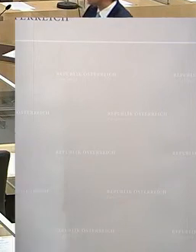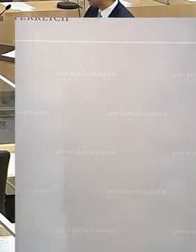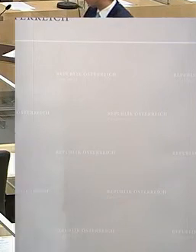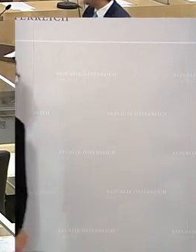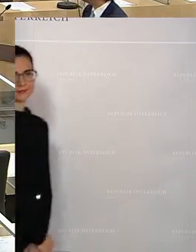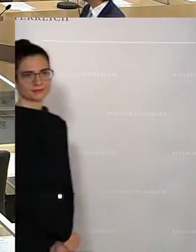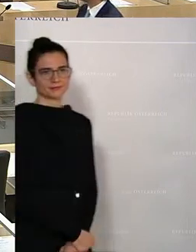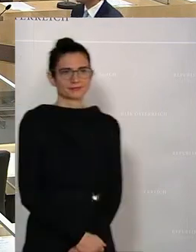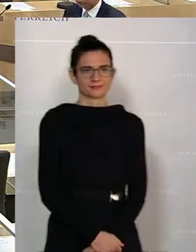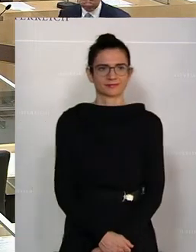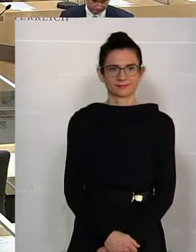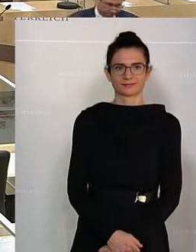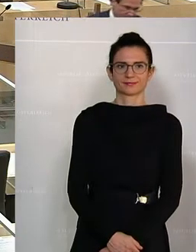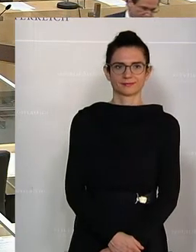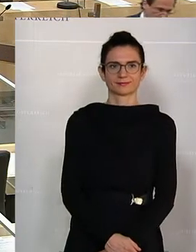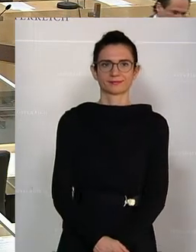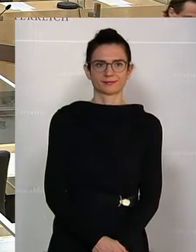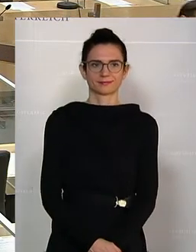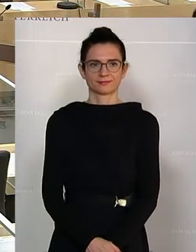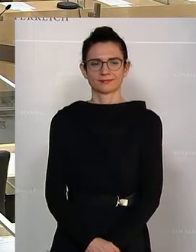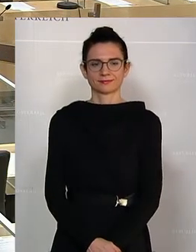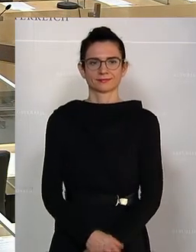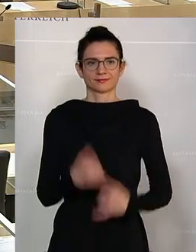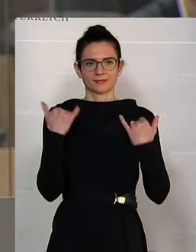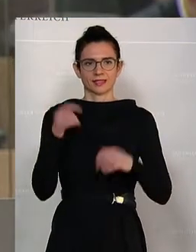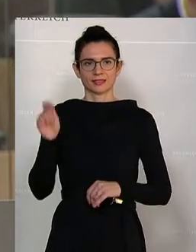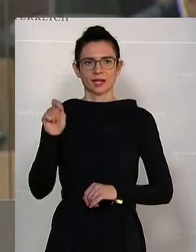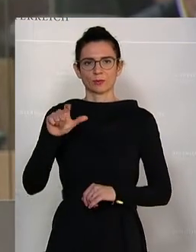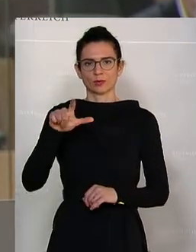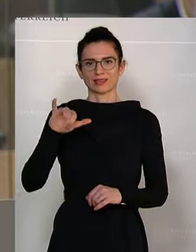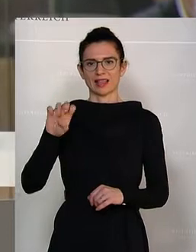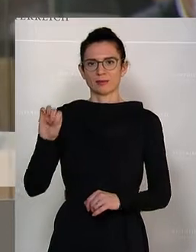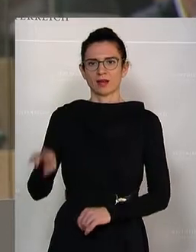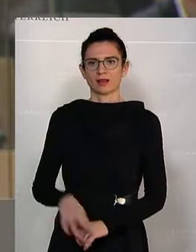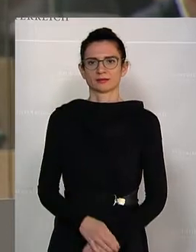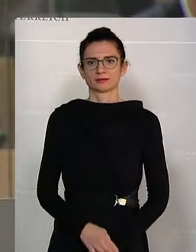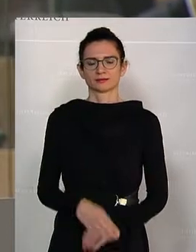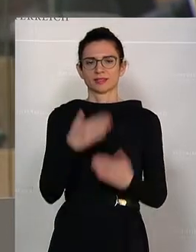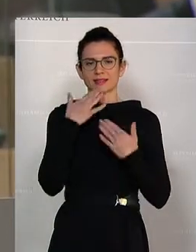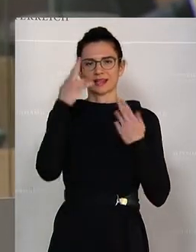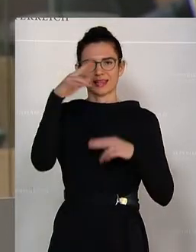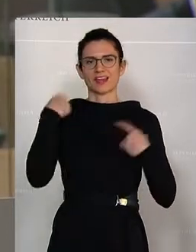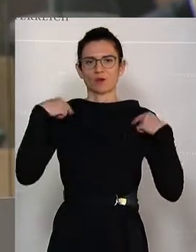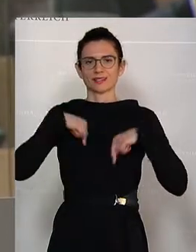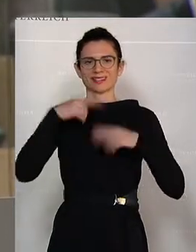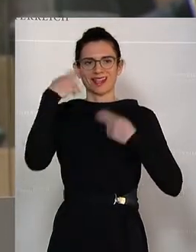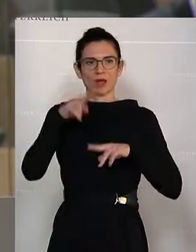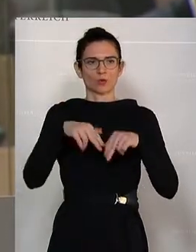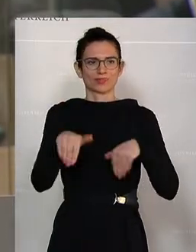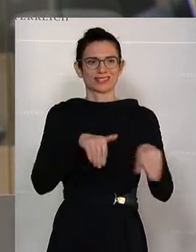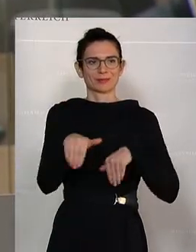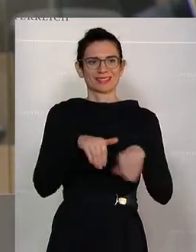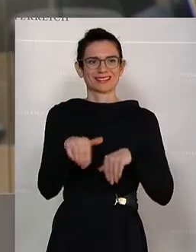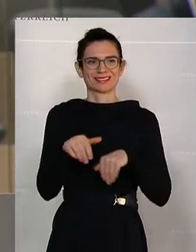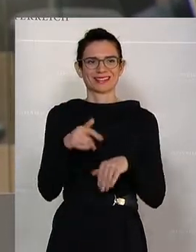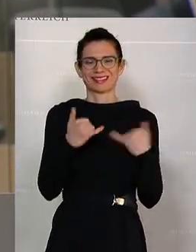Dann stellt die nächste Frage der Abgeordnete Leimer. Bitte sehr. Danke, Herr Vorsitzender. Herr Bundesminister, mit Bestellung